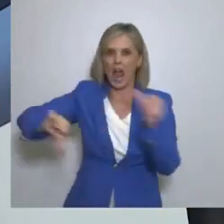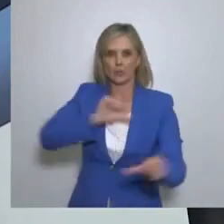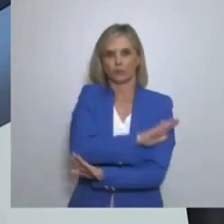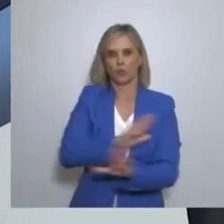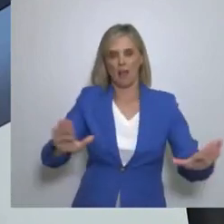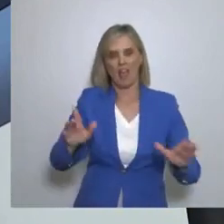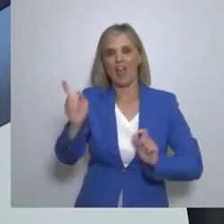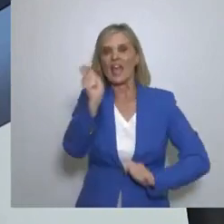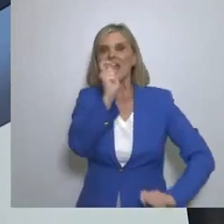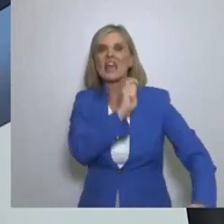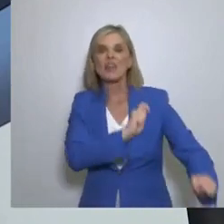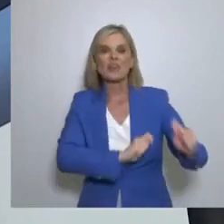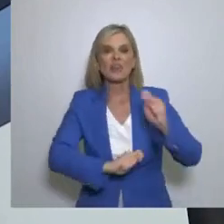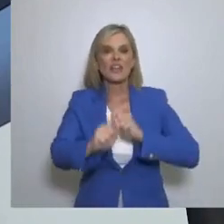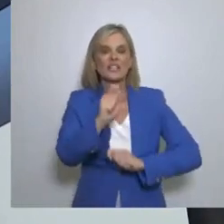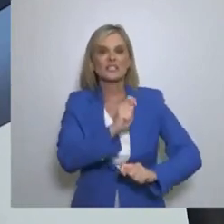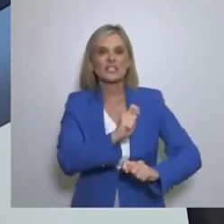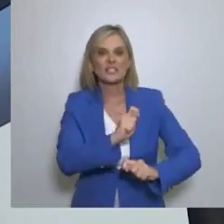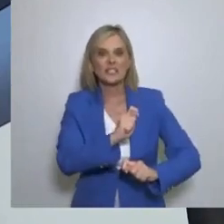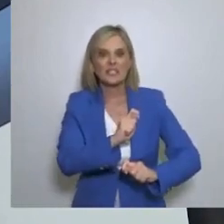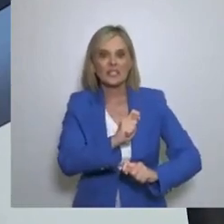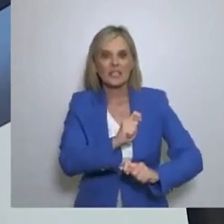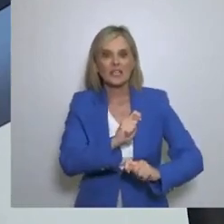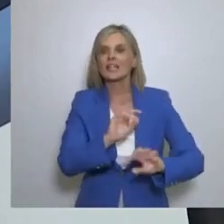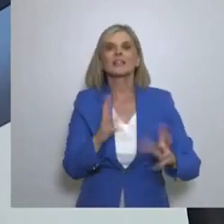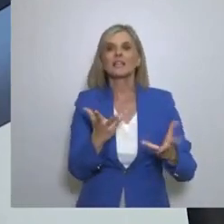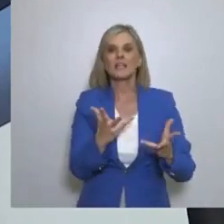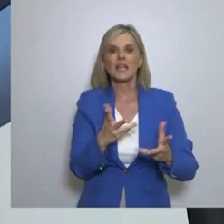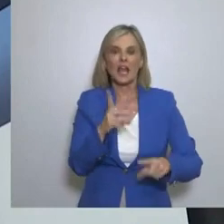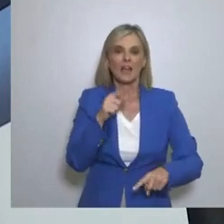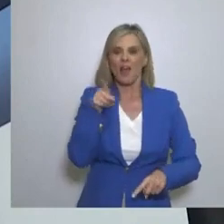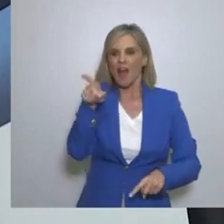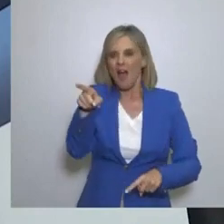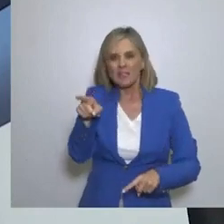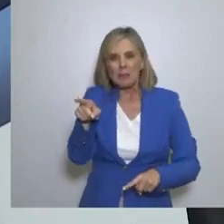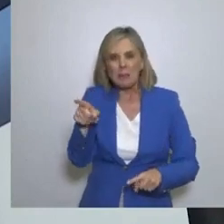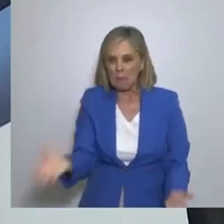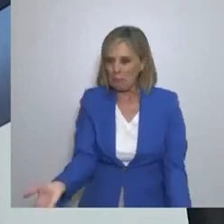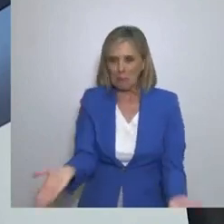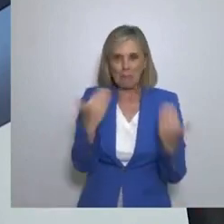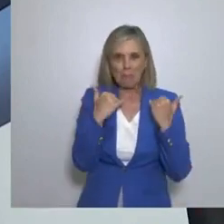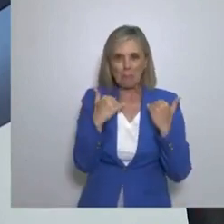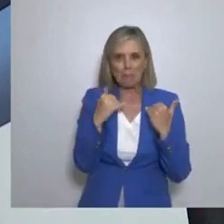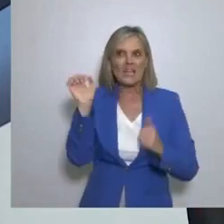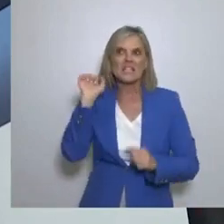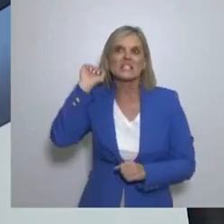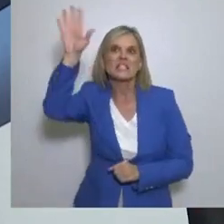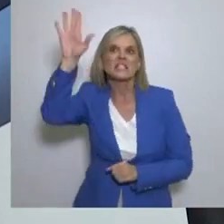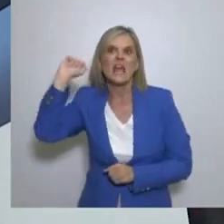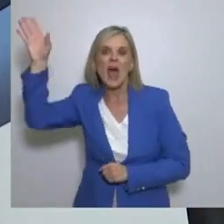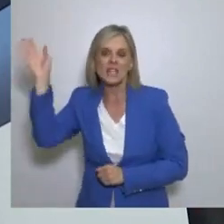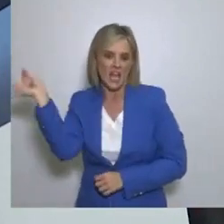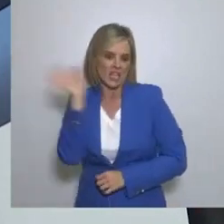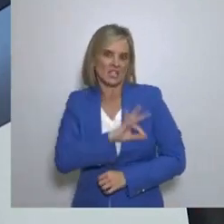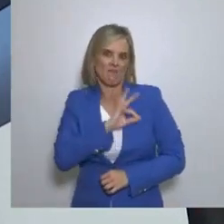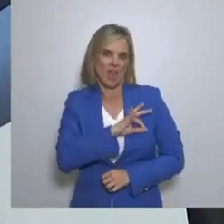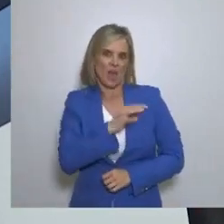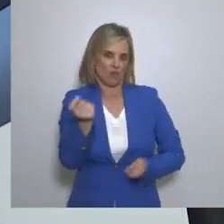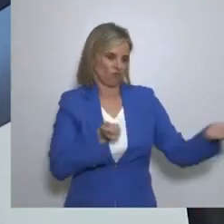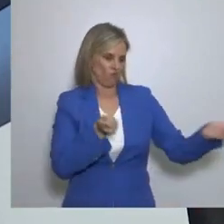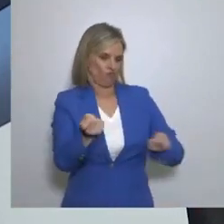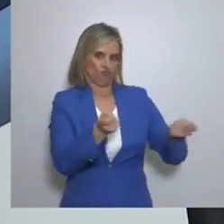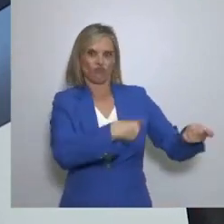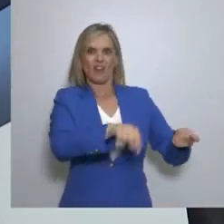Ξένων συμφερόντων Εταιρεία που παριστάνει την κεντρική τράπεζα Βεβαίως εκτελεί η χρέη κεντρικής τράπεζας Που της έχει δώσει το